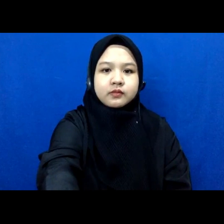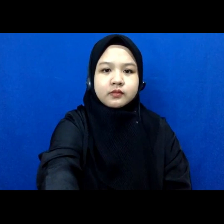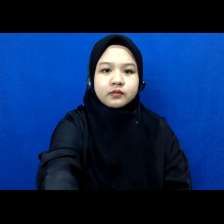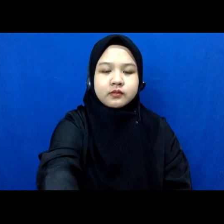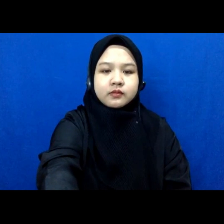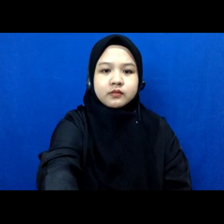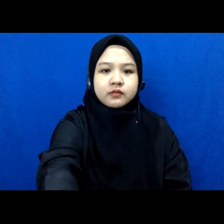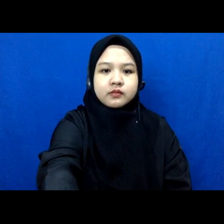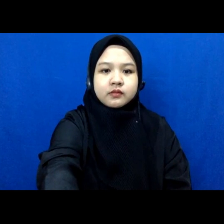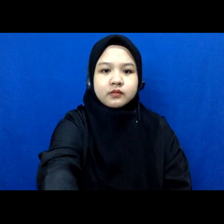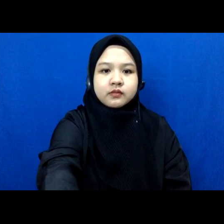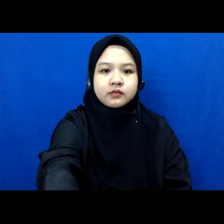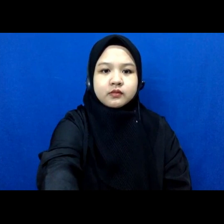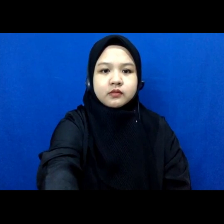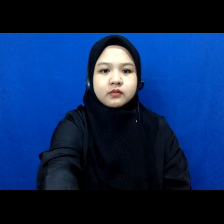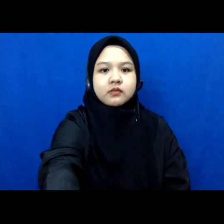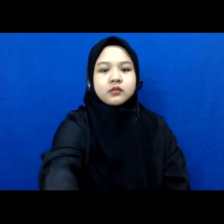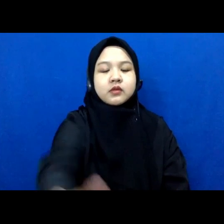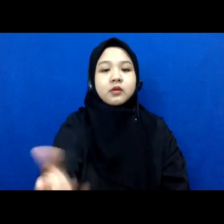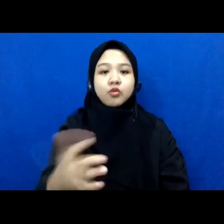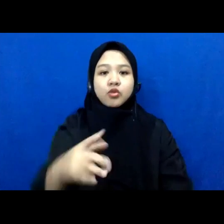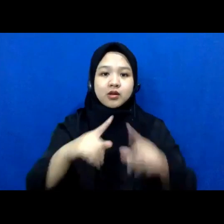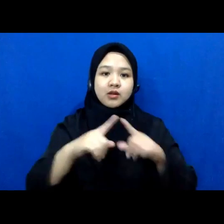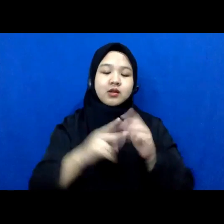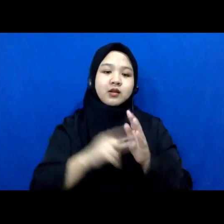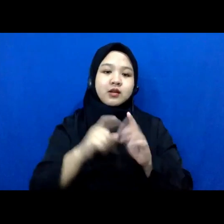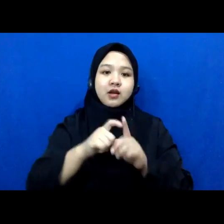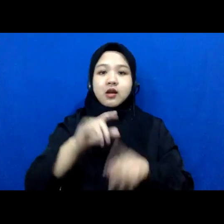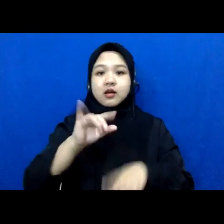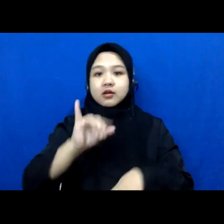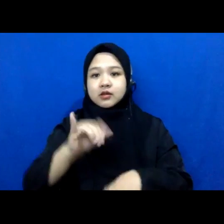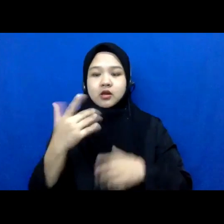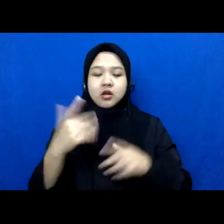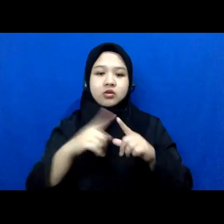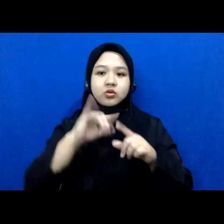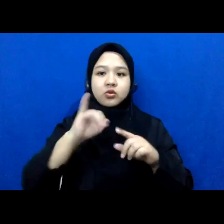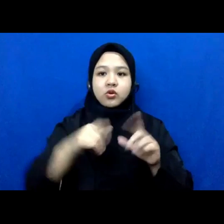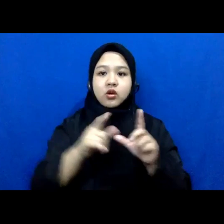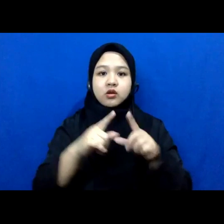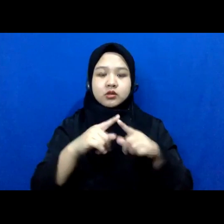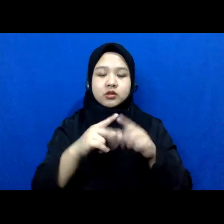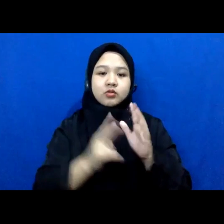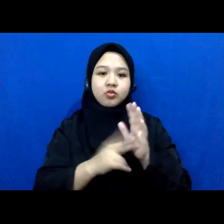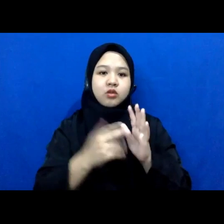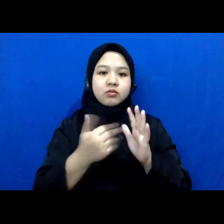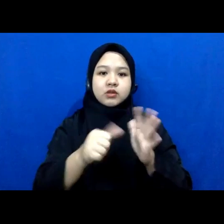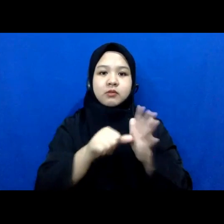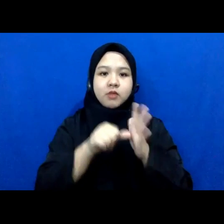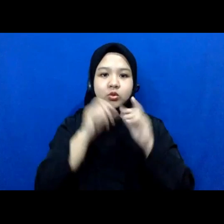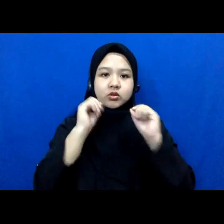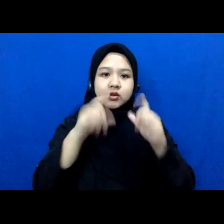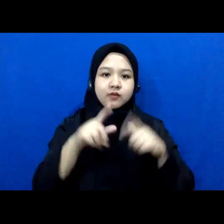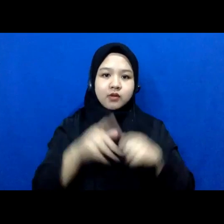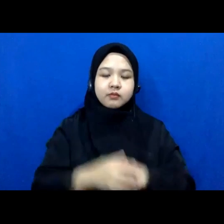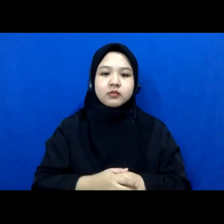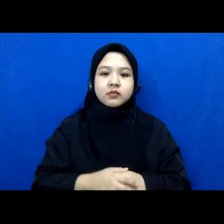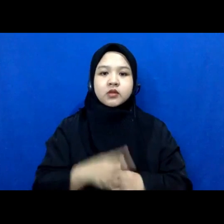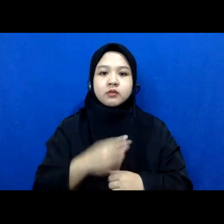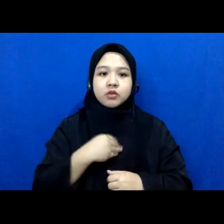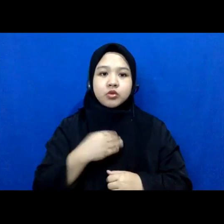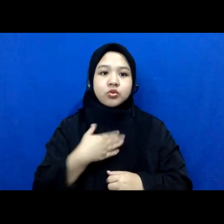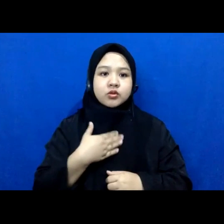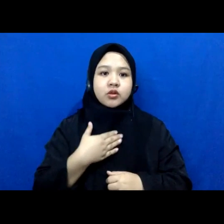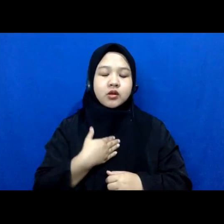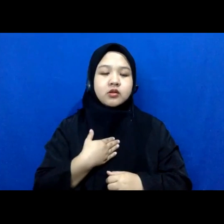mas Ajiwan sama mas Andi kalau bisa mengoreksi jawaban saya boleh ya silahkan ya tapi menurut saya mas